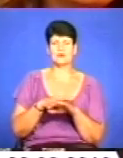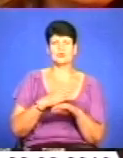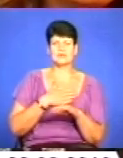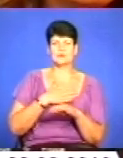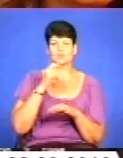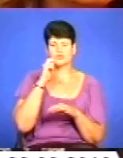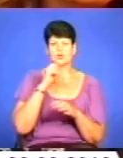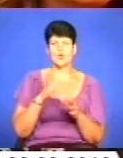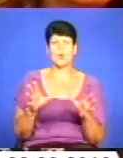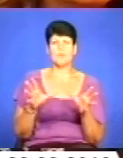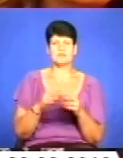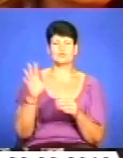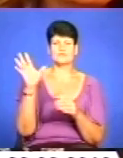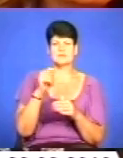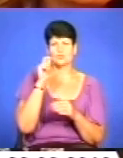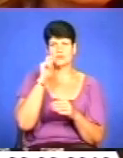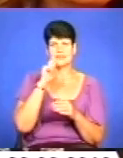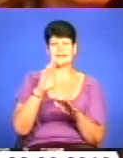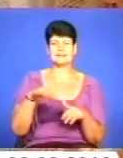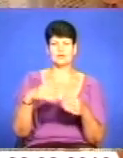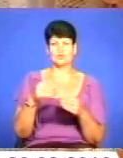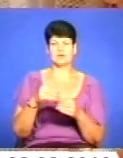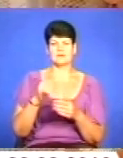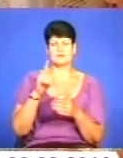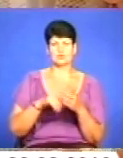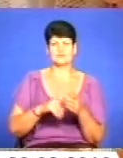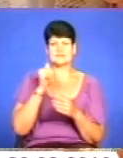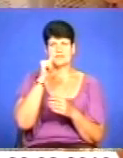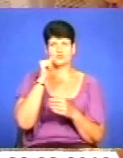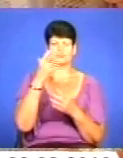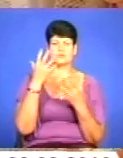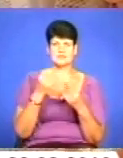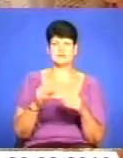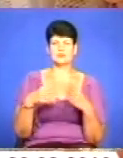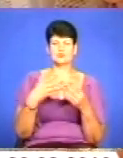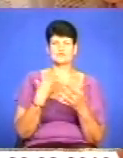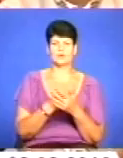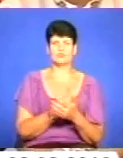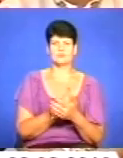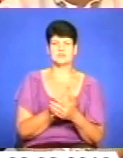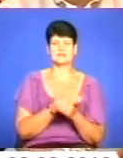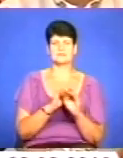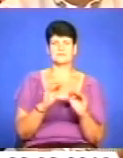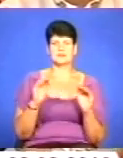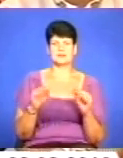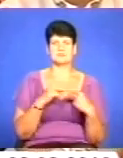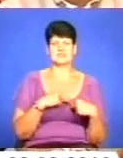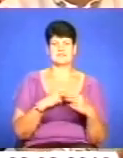об'єднує всіх українців та дарує впевненість у завтрашньому дні. Висловлюють свої побажання школярі та працівники бібліотеки.